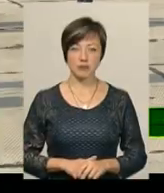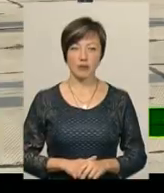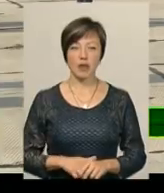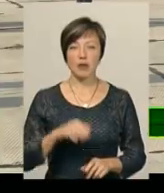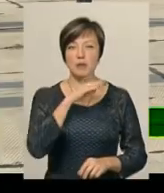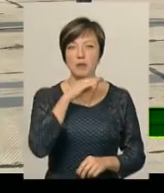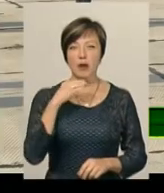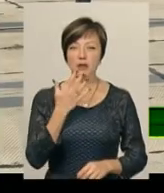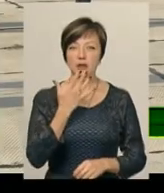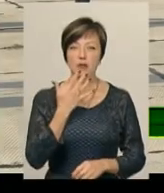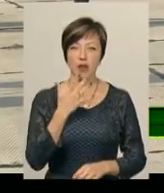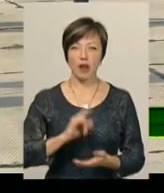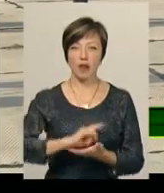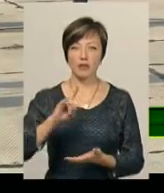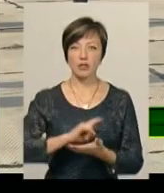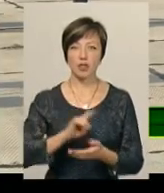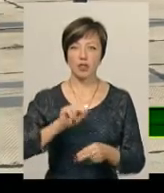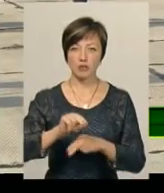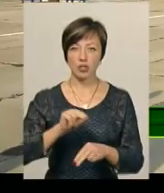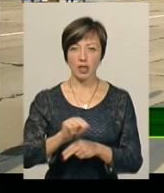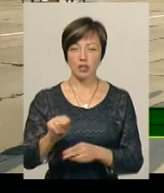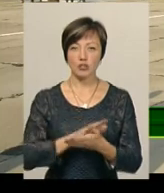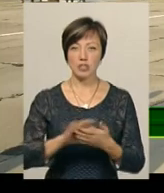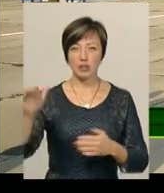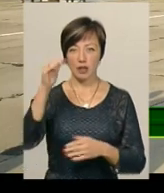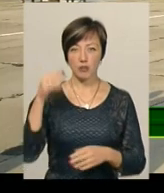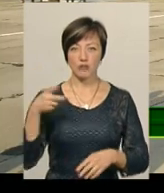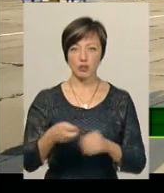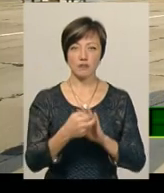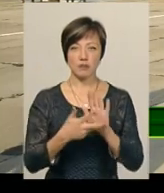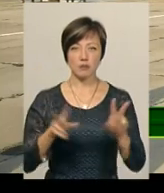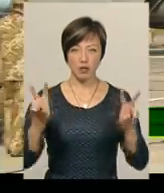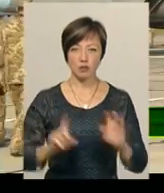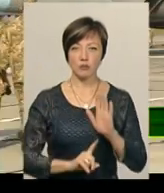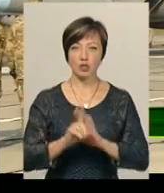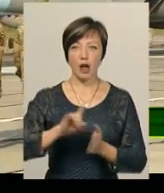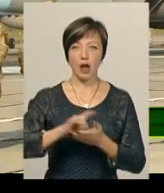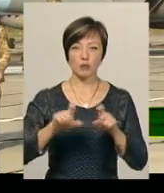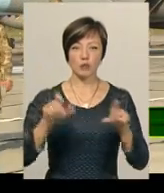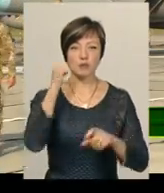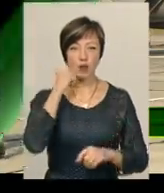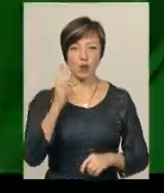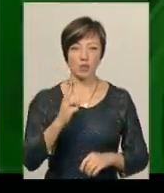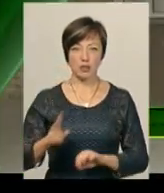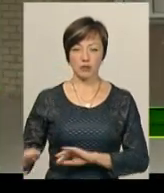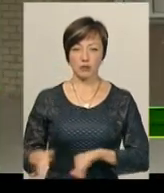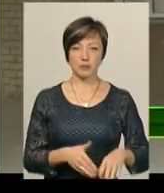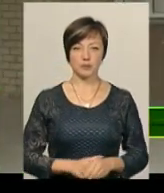Багатонаціональні авіаційні навчання «Чисте небо-2018» розпочалися сьогодні на аеродромі в Старокостянтинові.